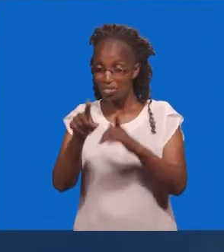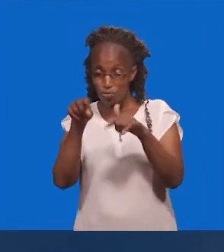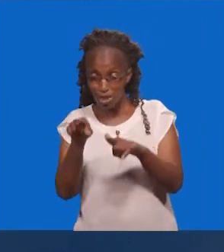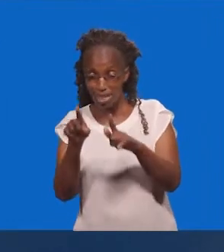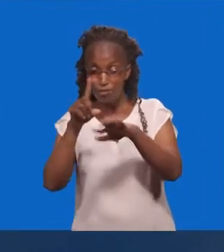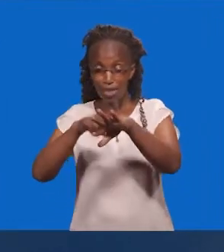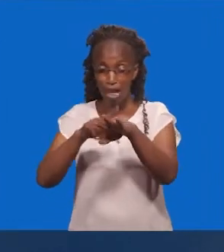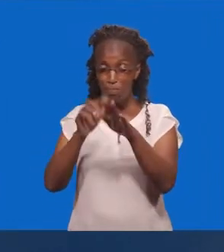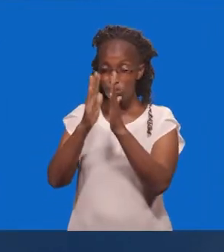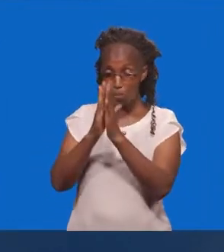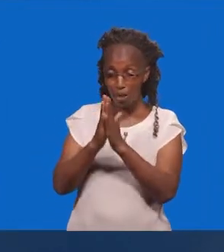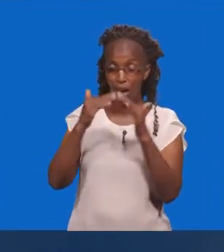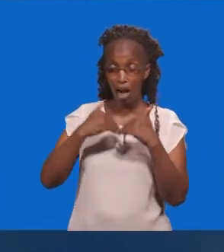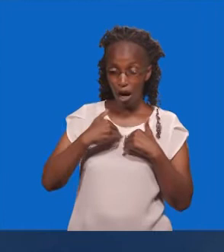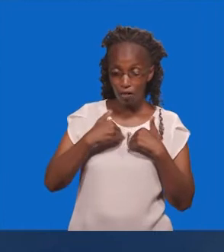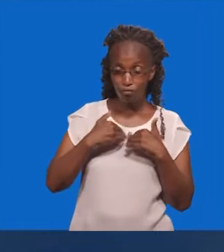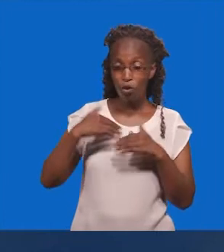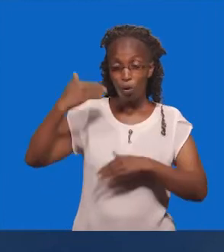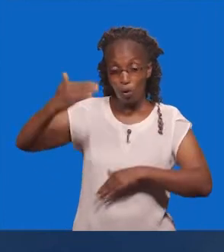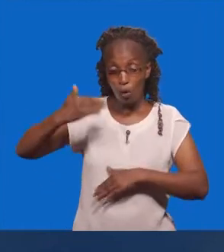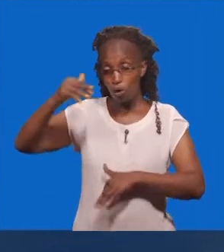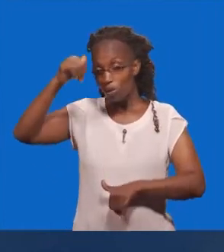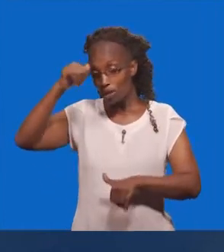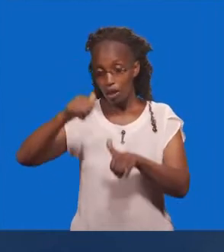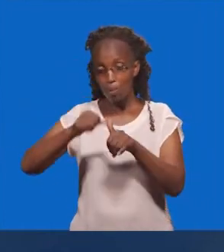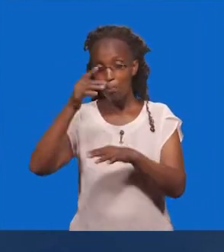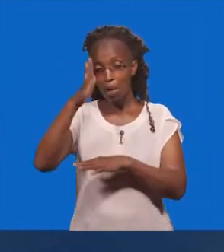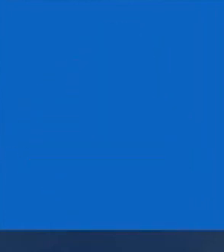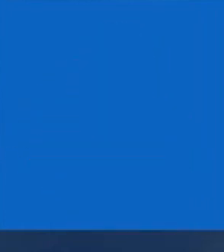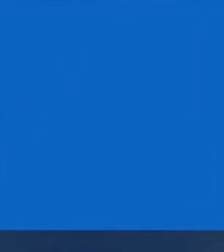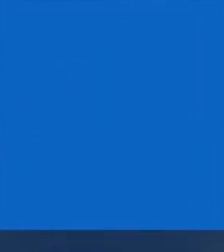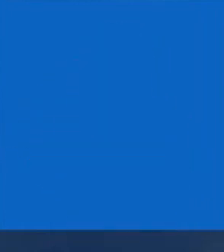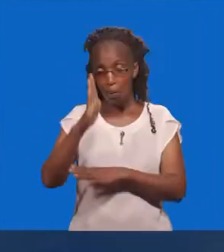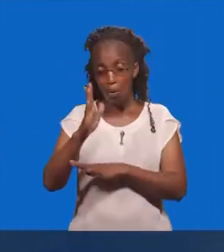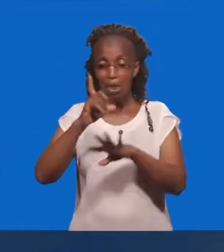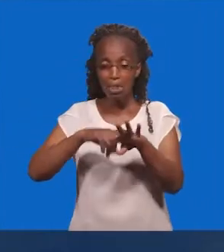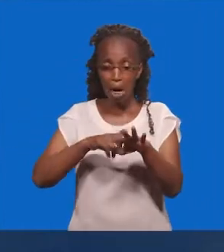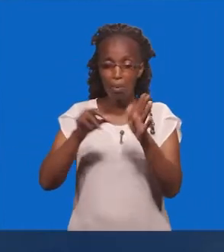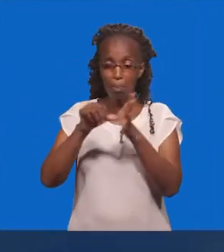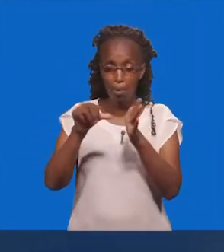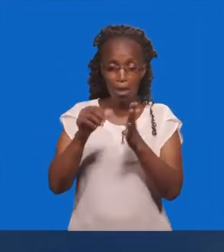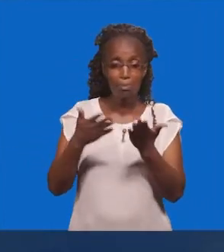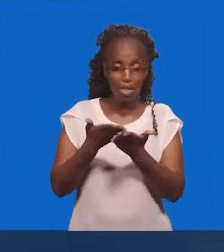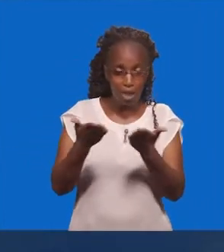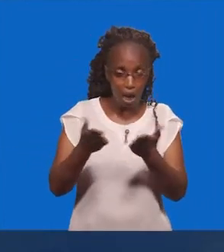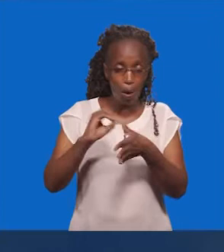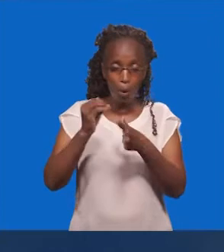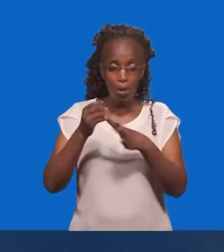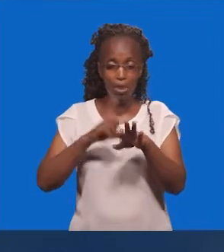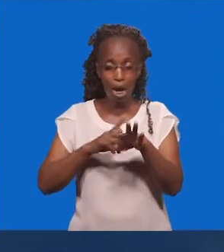Uwa Unamkumbuka Mungu Kila Wakati Mambo Yaki Wa Na Mambo Yaki Wasio Sawa Uwa